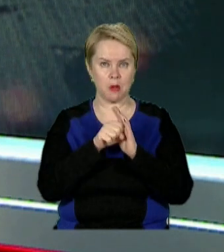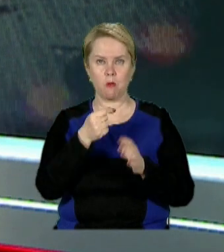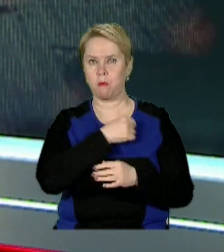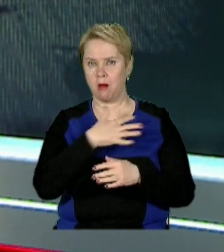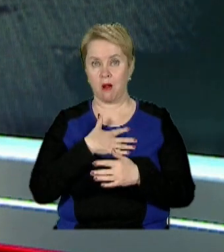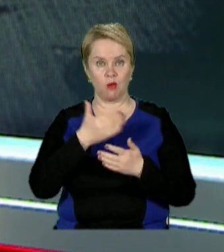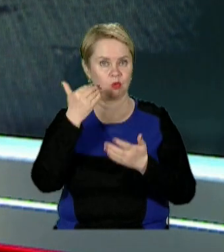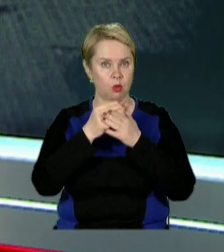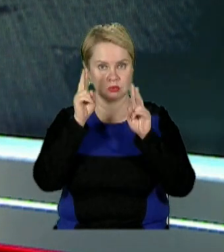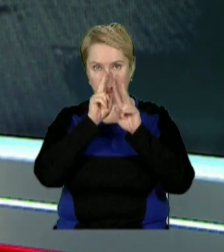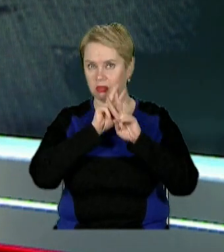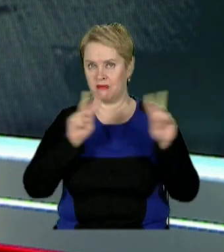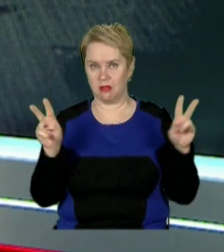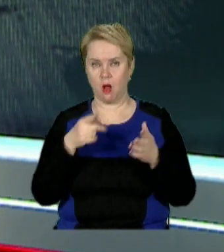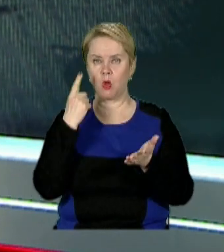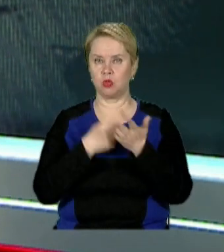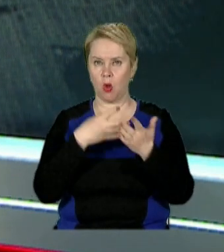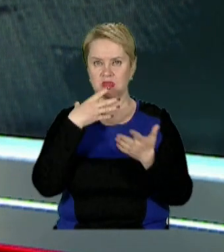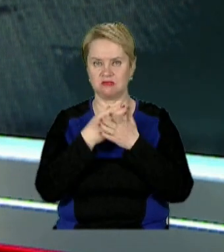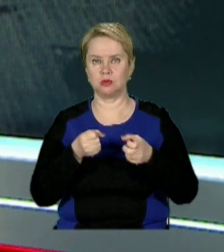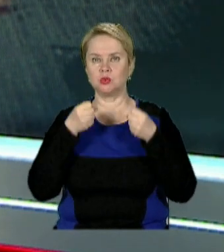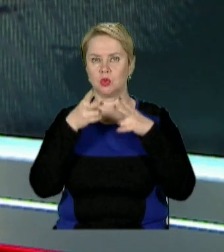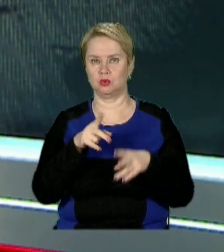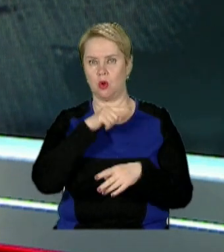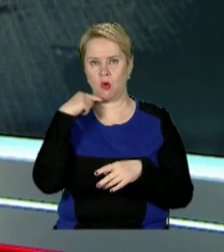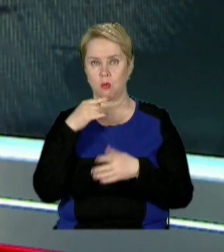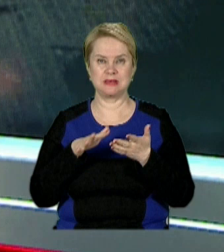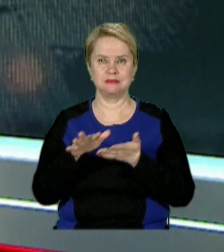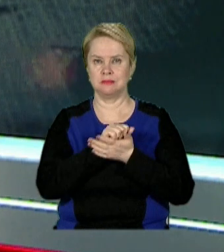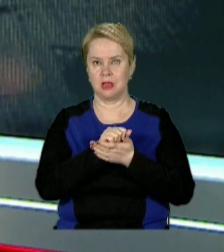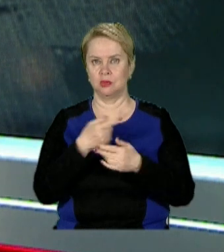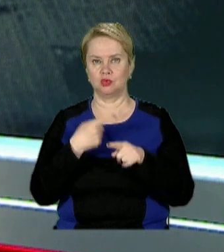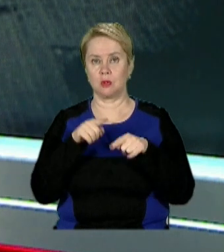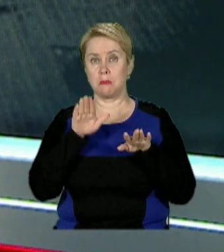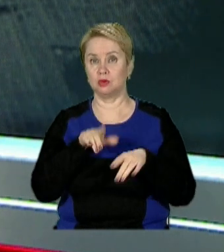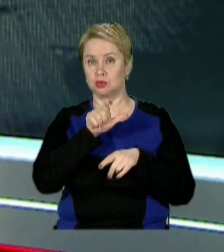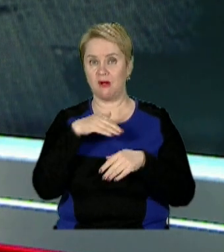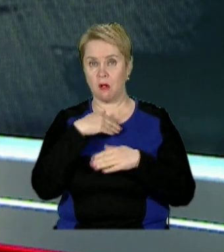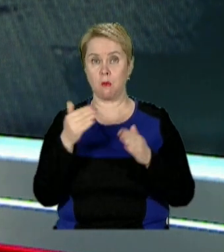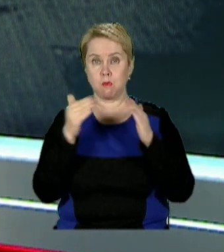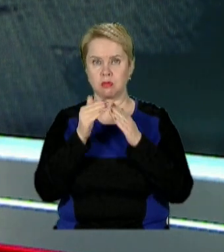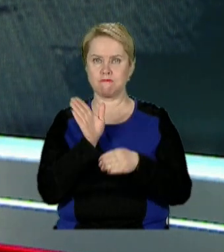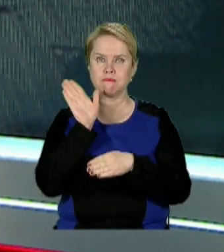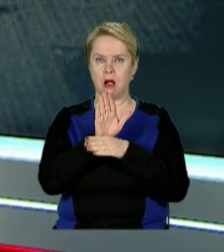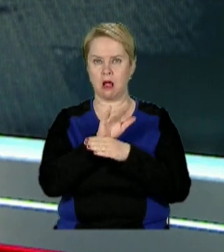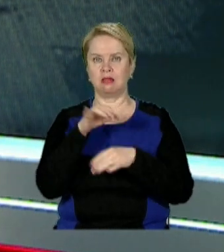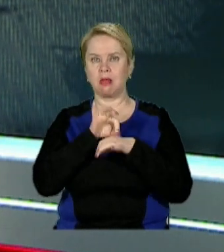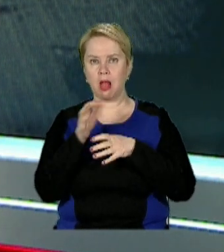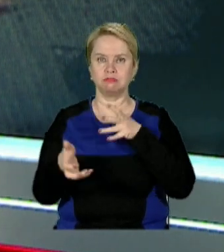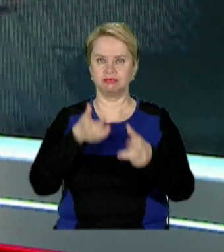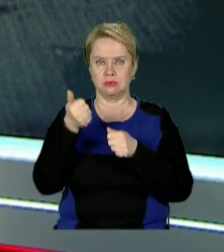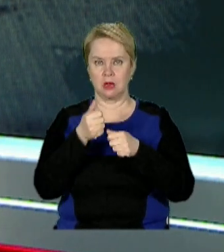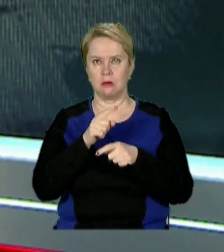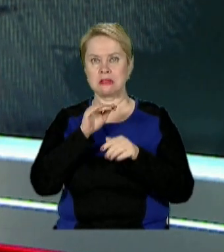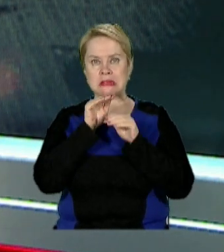поранених досі невідома. А докази своїх злочинів окупанти знищують. Місцеві кажуть, будівельникам наказують діставати тіла